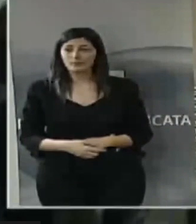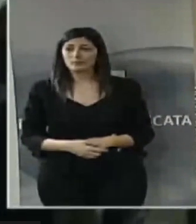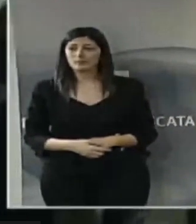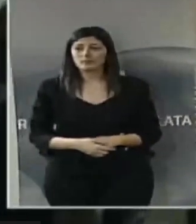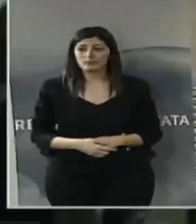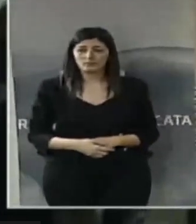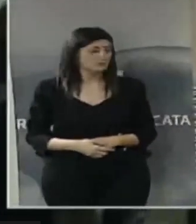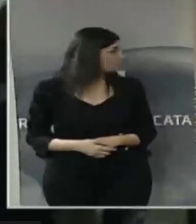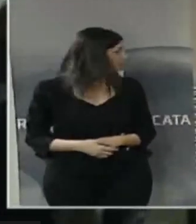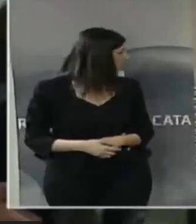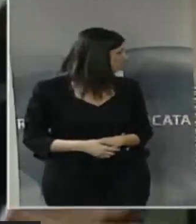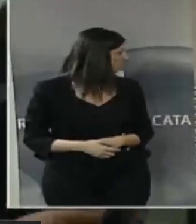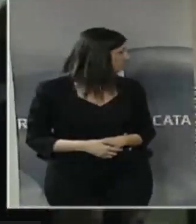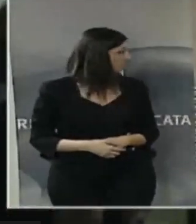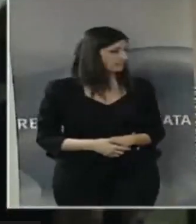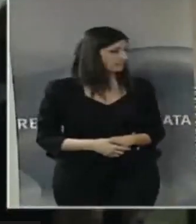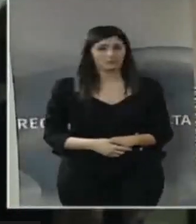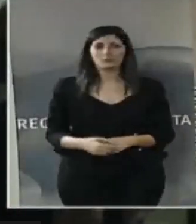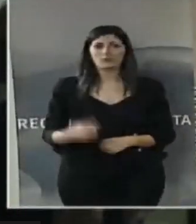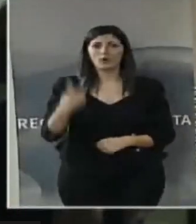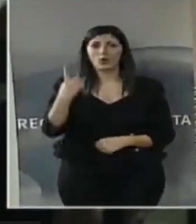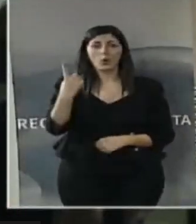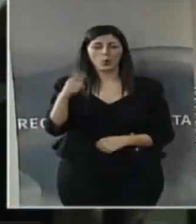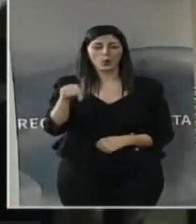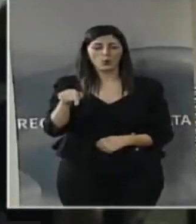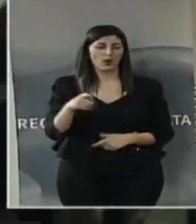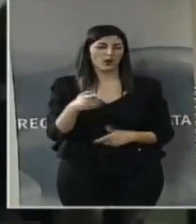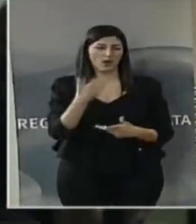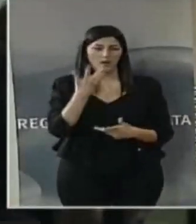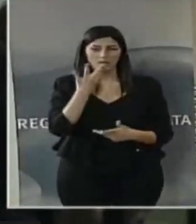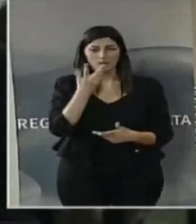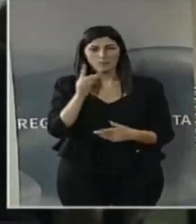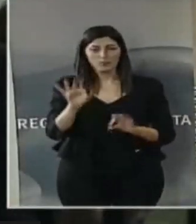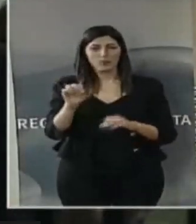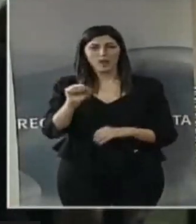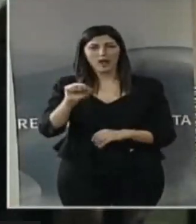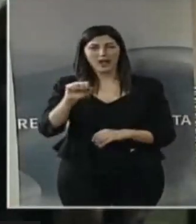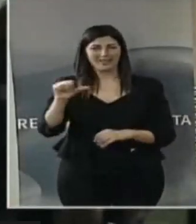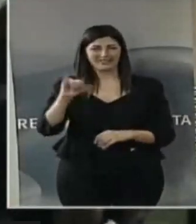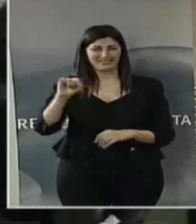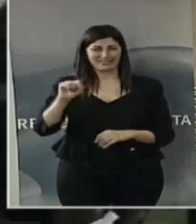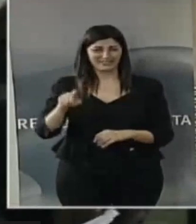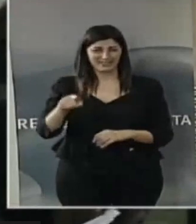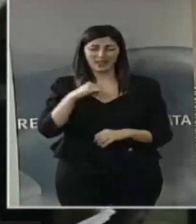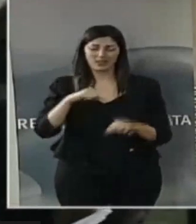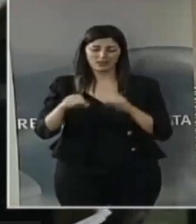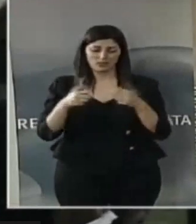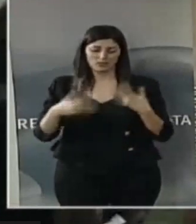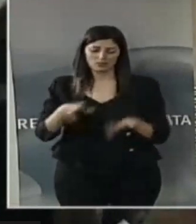'Alsia, per esempio, l'ho anche detto al direttore, è la